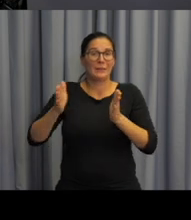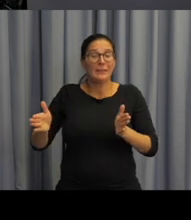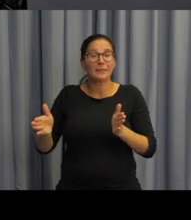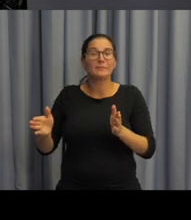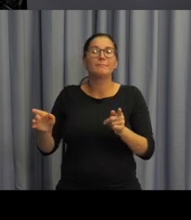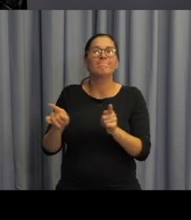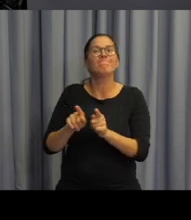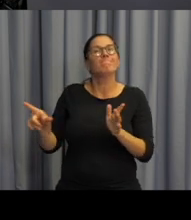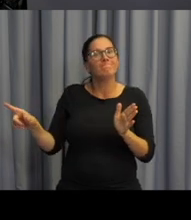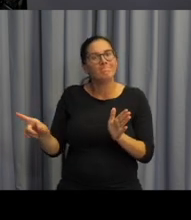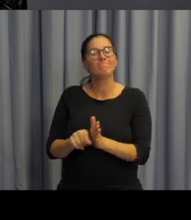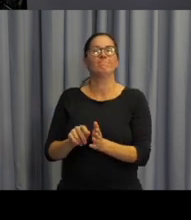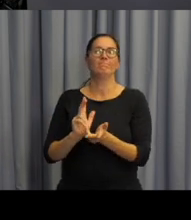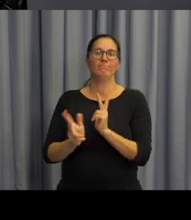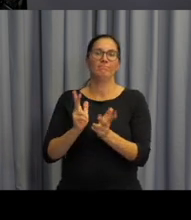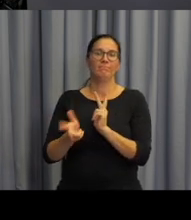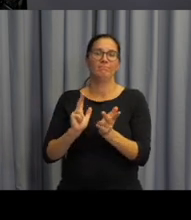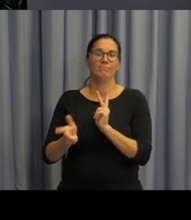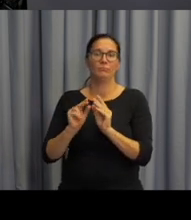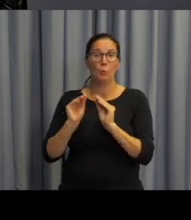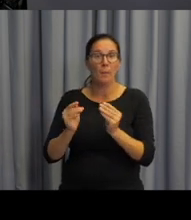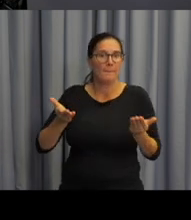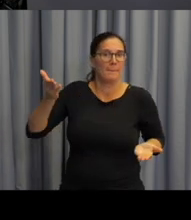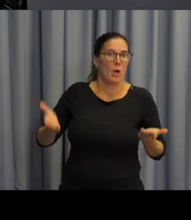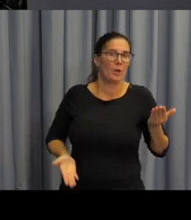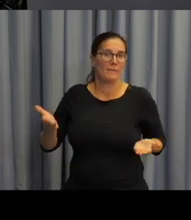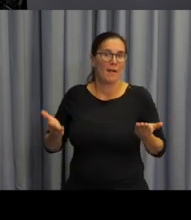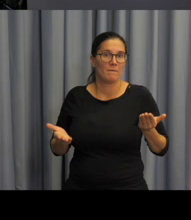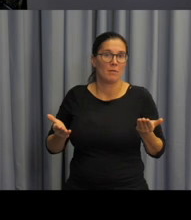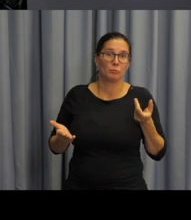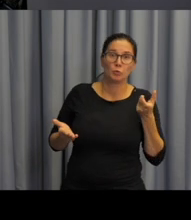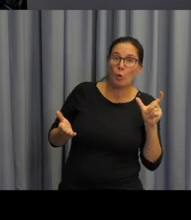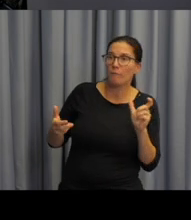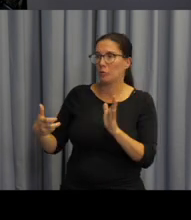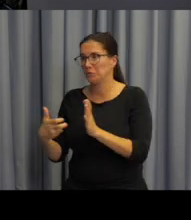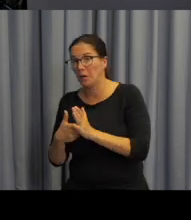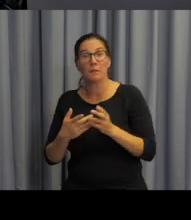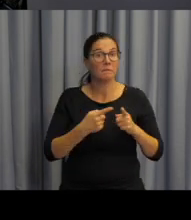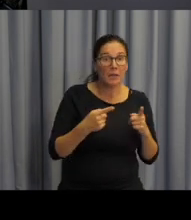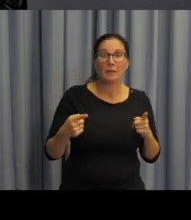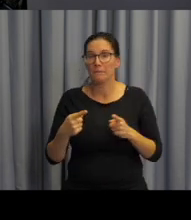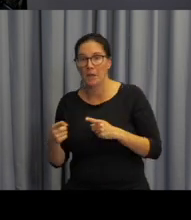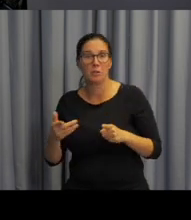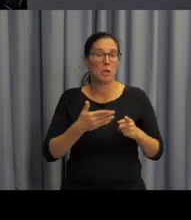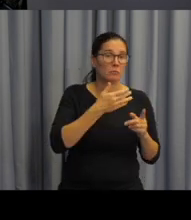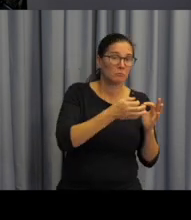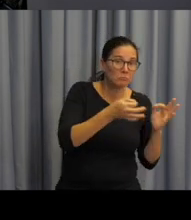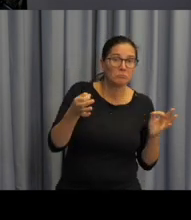českým znakovým jazykem, porovnávat významy v češtině s významy v českém znakovém jazyce,